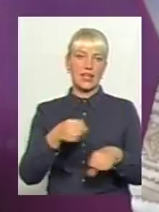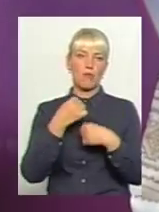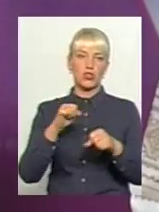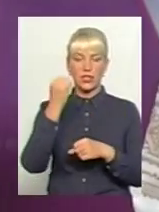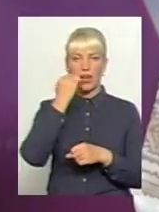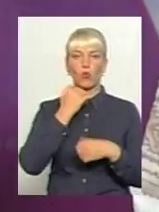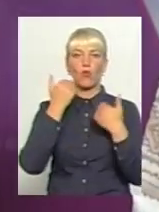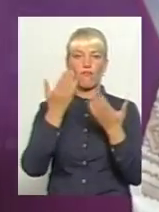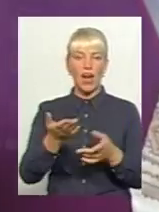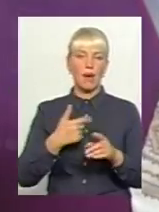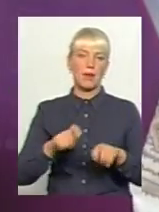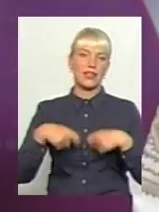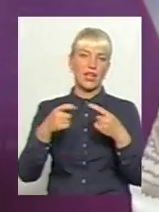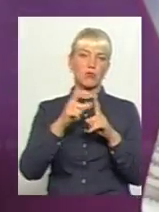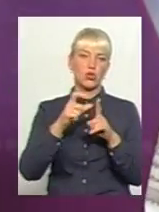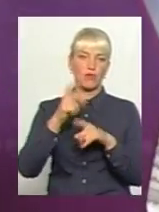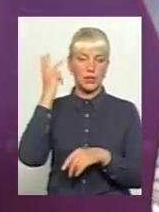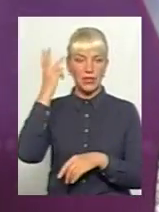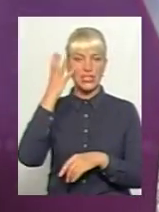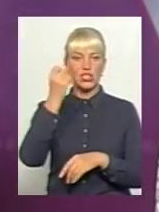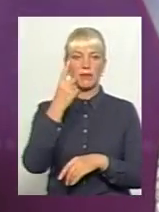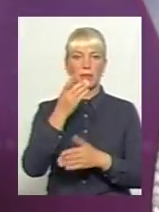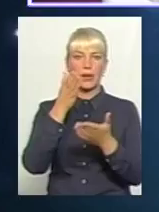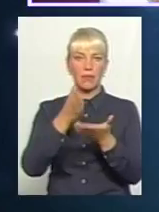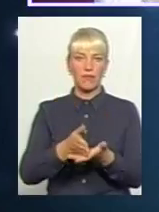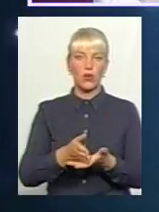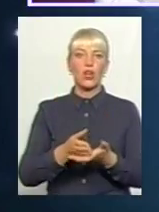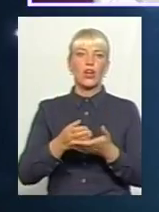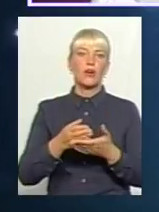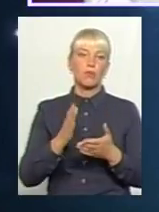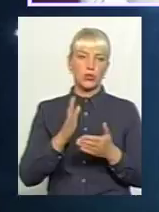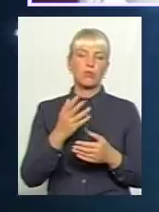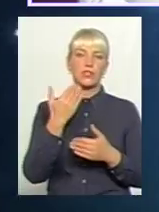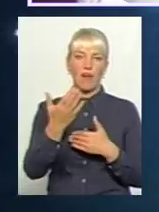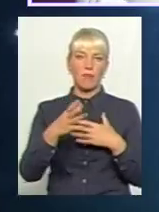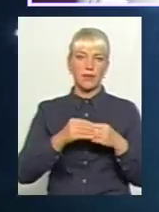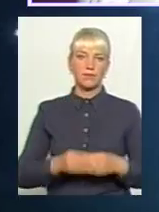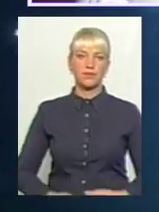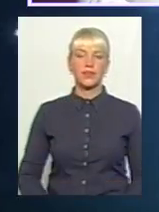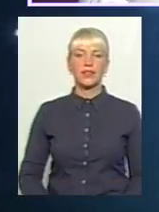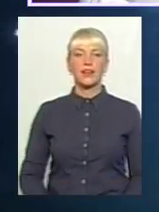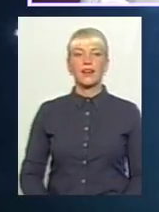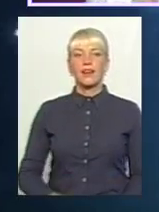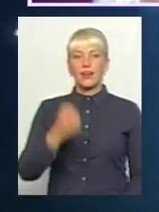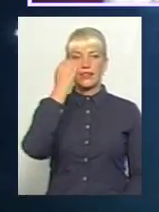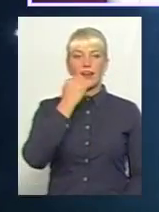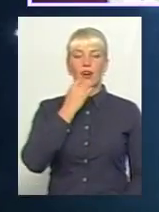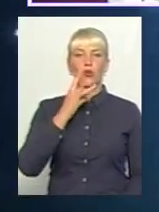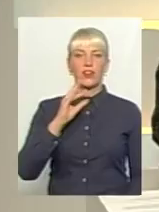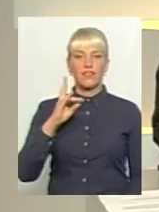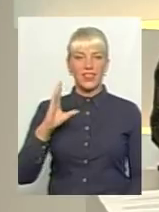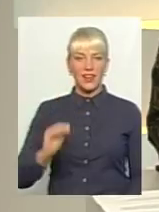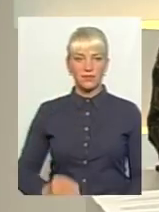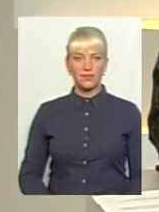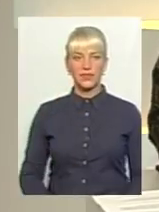вам. Ми передаємо слово Хмельницькому, і ще на одненьке включення прийдемо до вас. Дякую, Рівне. Дуже